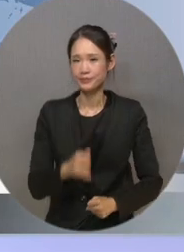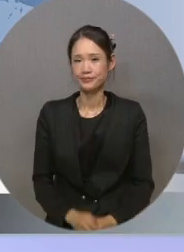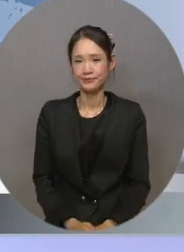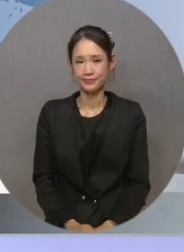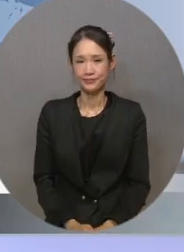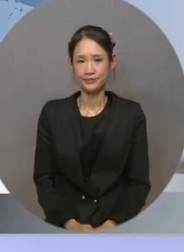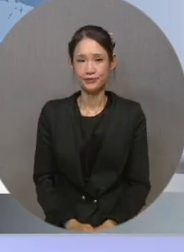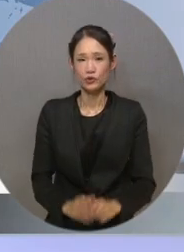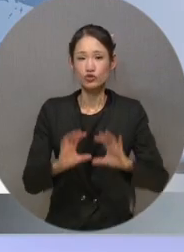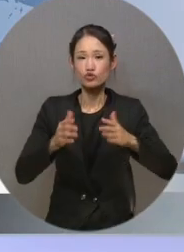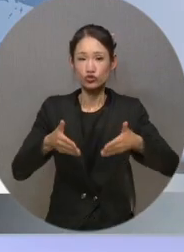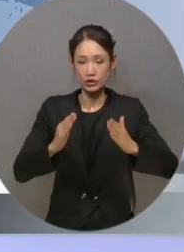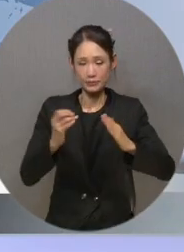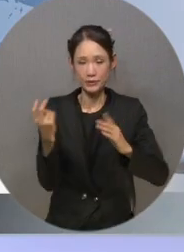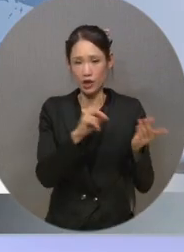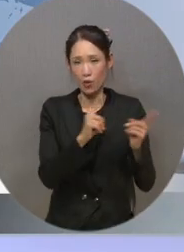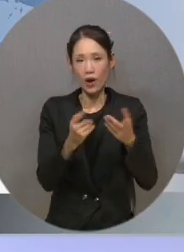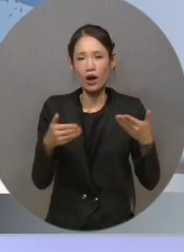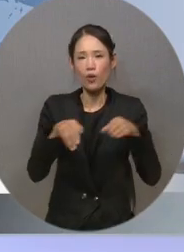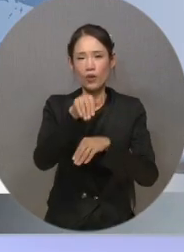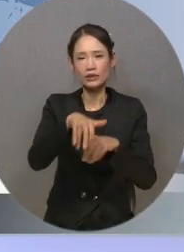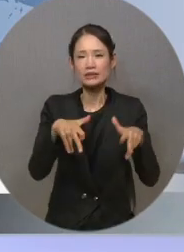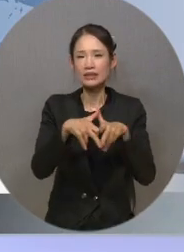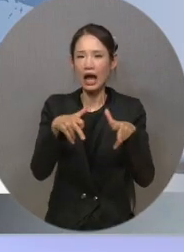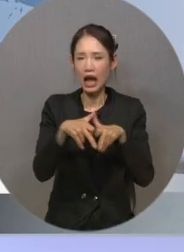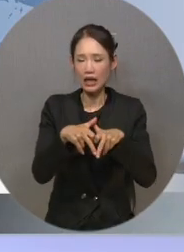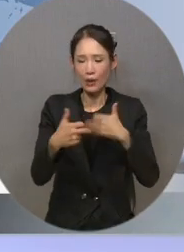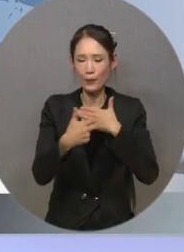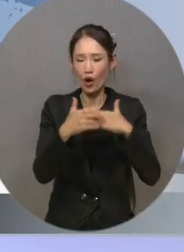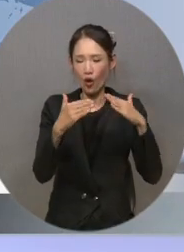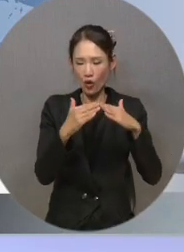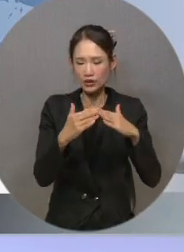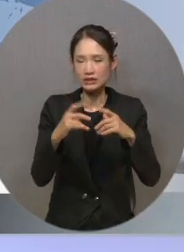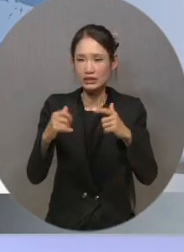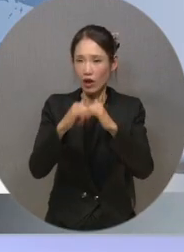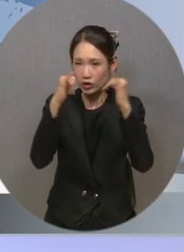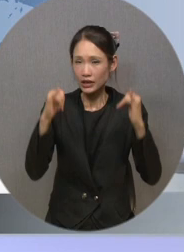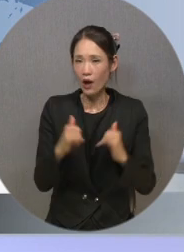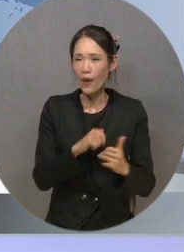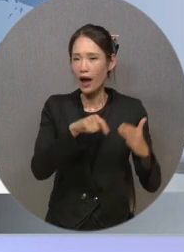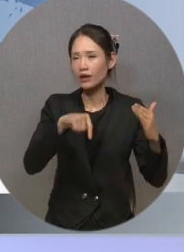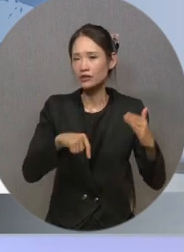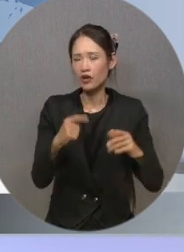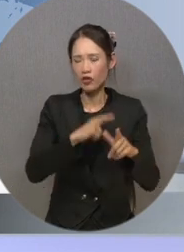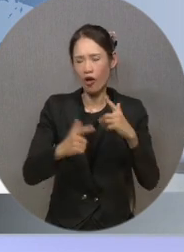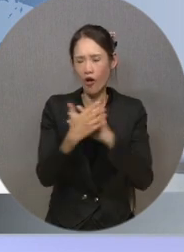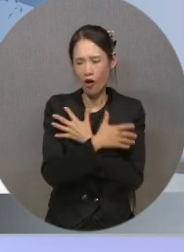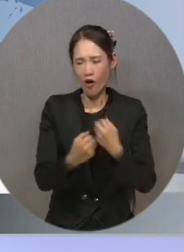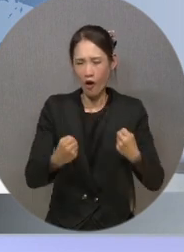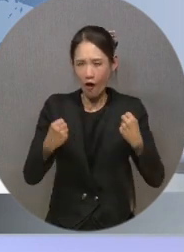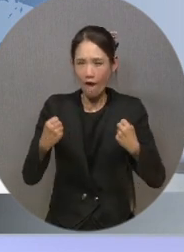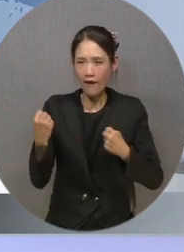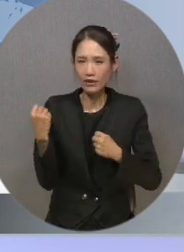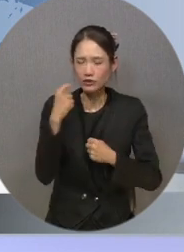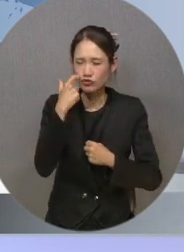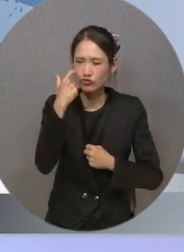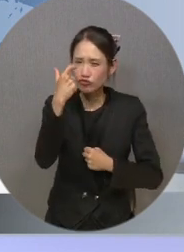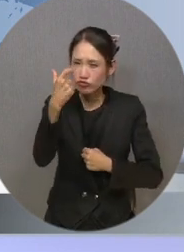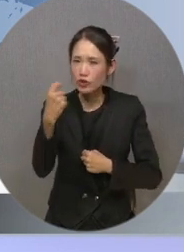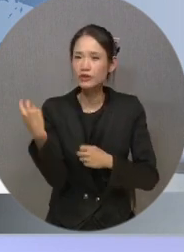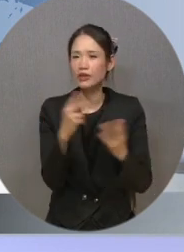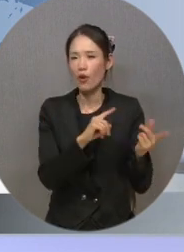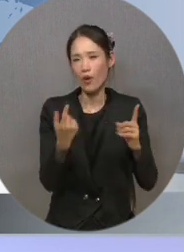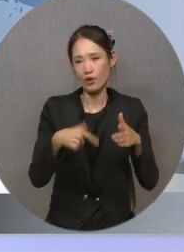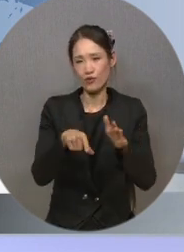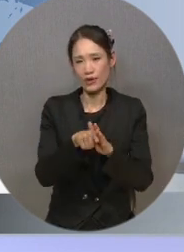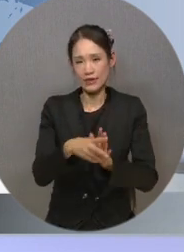국립재활원은 장애인이 병원에서 지역사회까지 지속적으로 건강 증진과 재활을 이어나갈 수 있도록